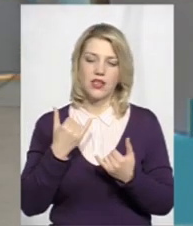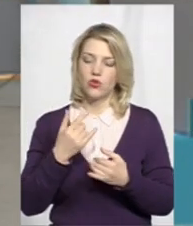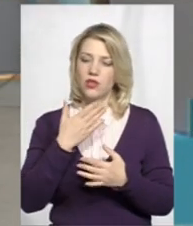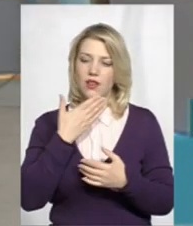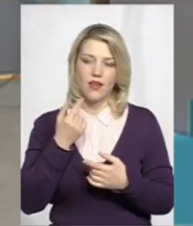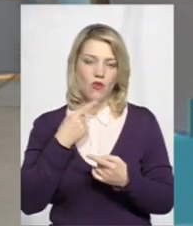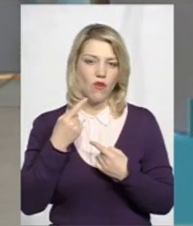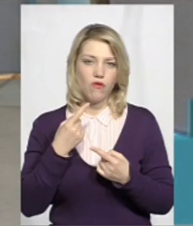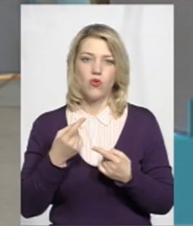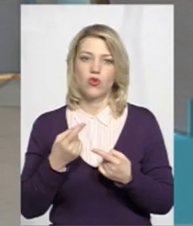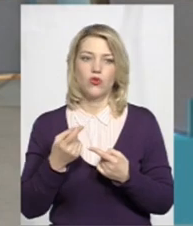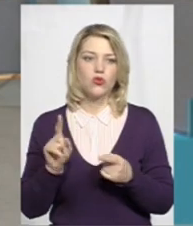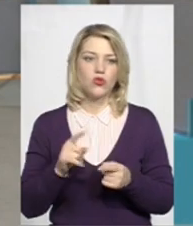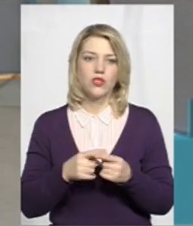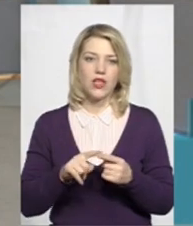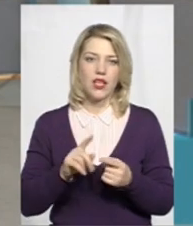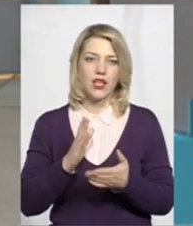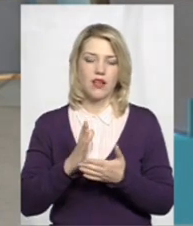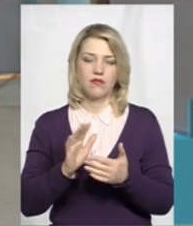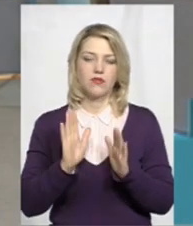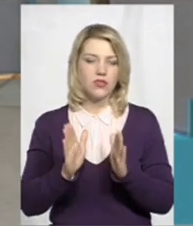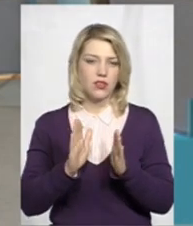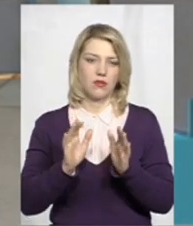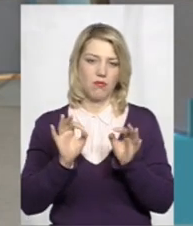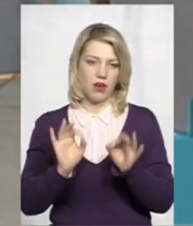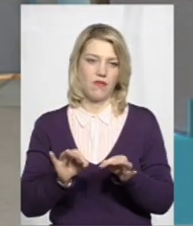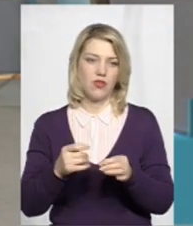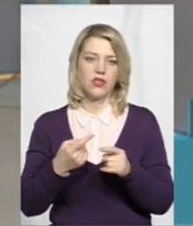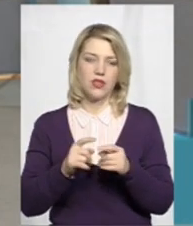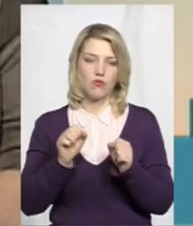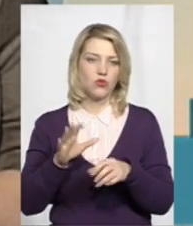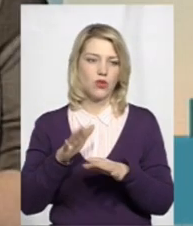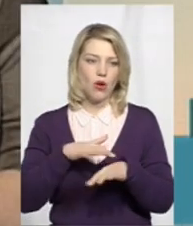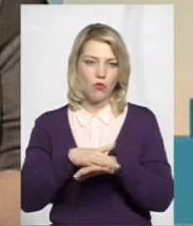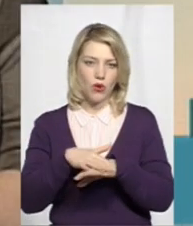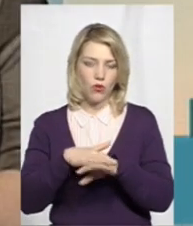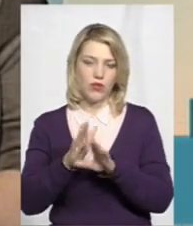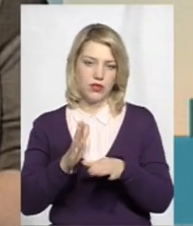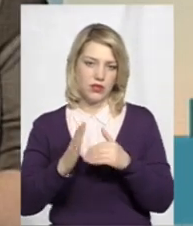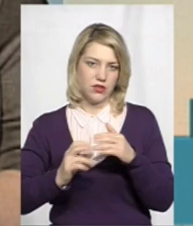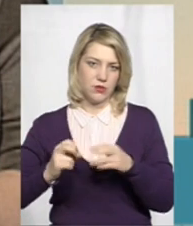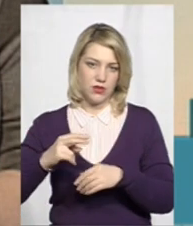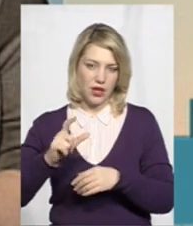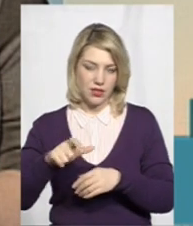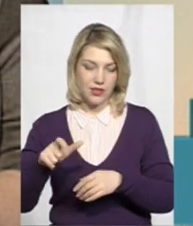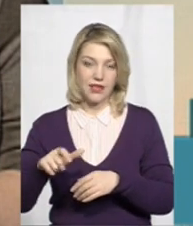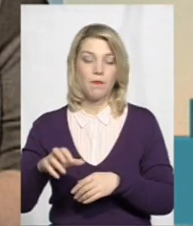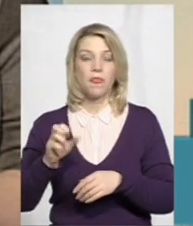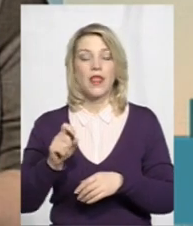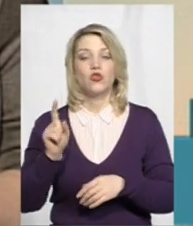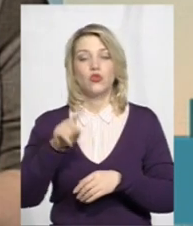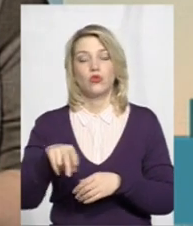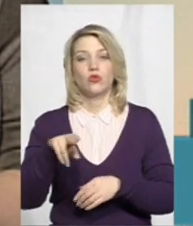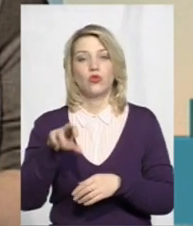говорю, що це є виключно правильним, це тільки можуть спеціалісти прорахувати, але є такі дані. Щодо